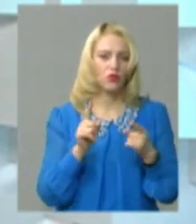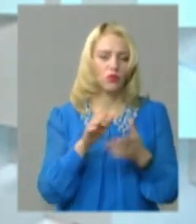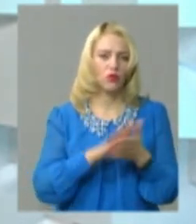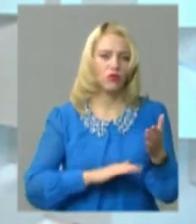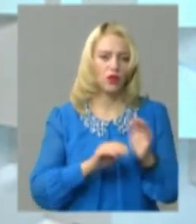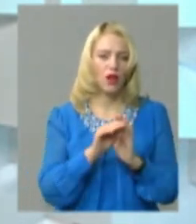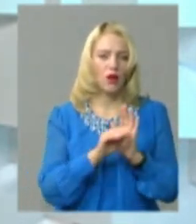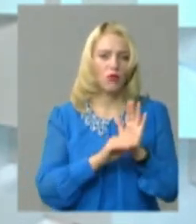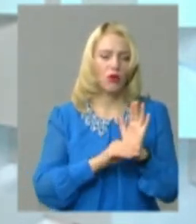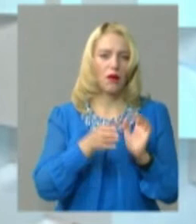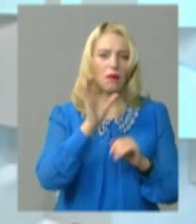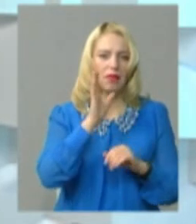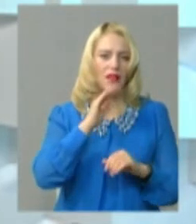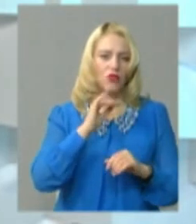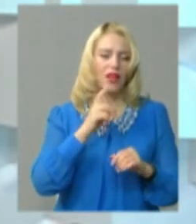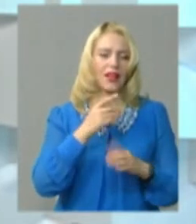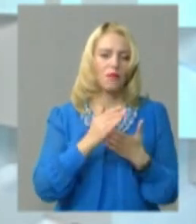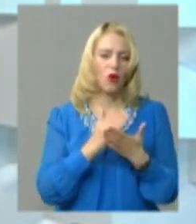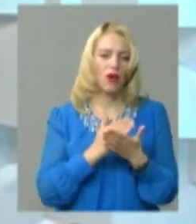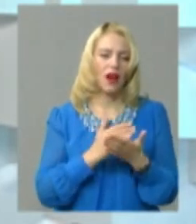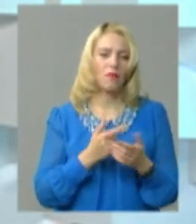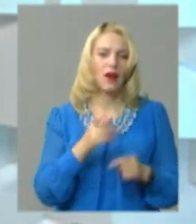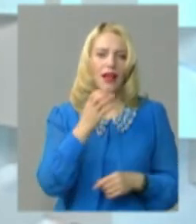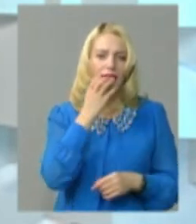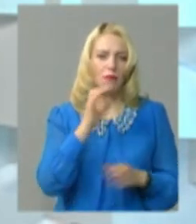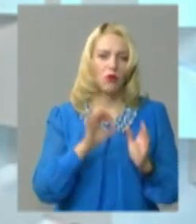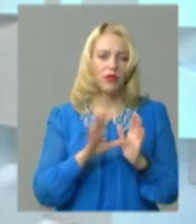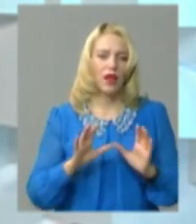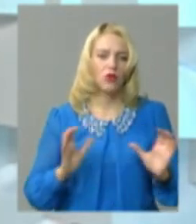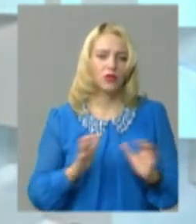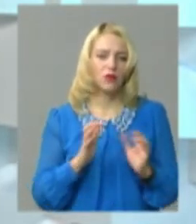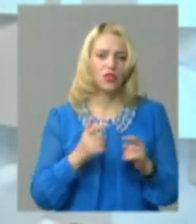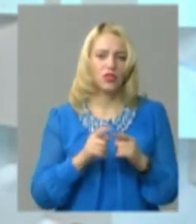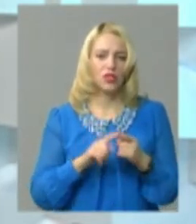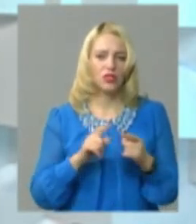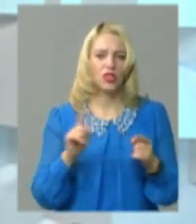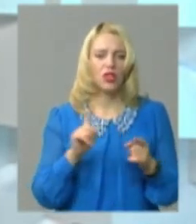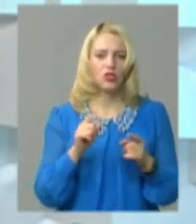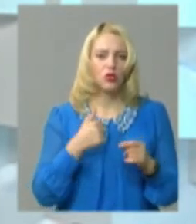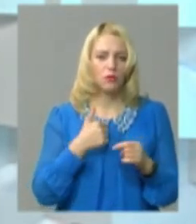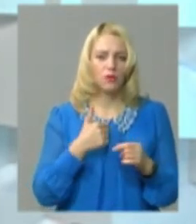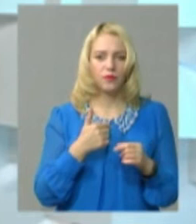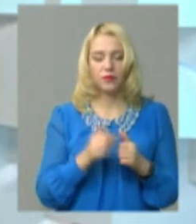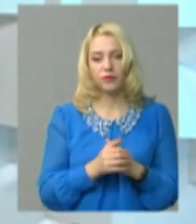програму «Питна вода» і продовжити програма «Теплоенергозбереження», так як я, будучи заступником голови обласної адміністрації, за то все